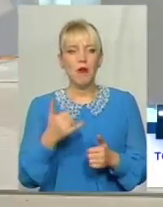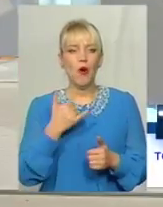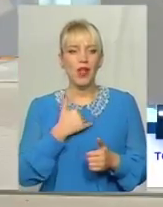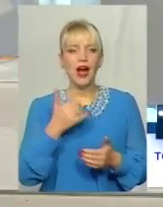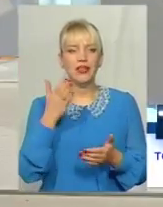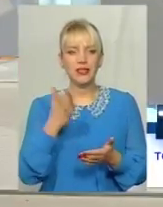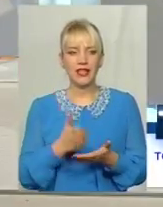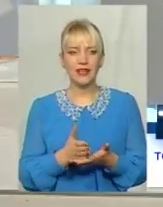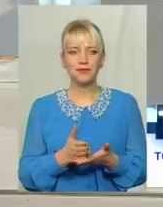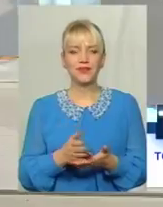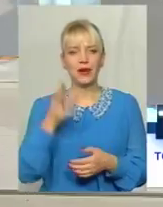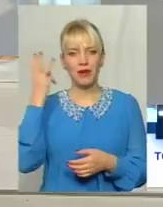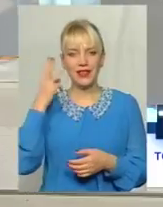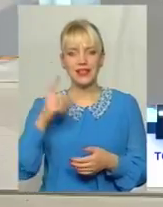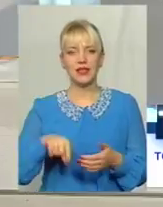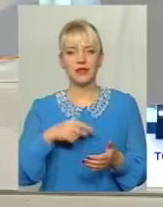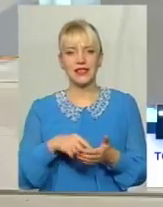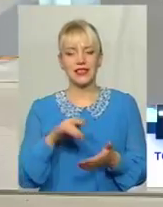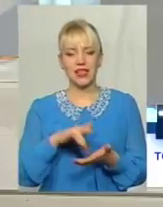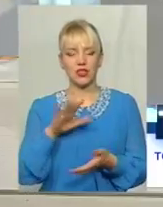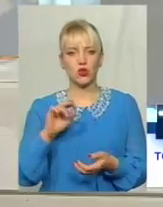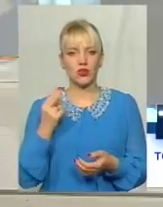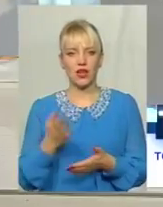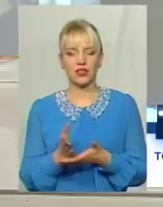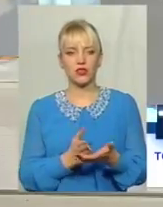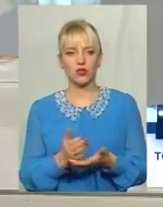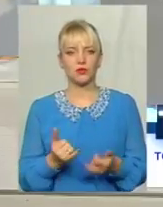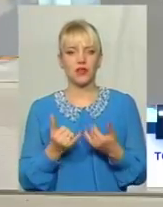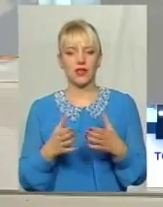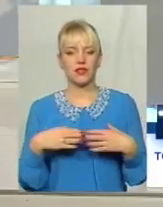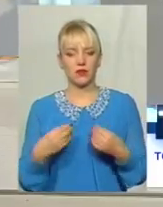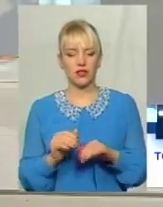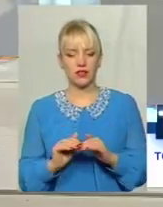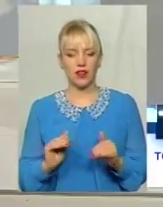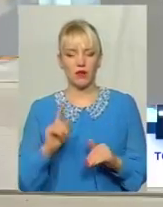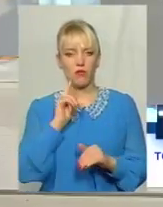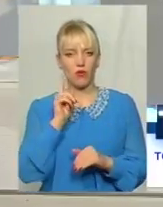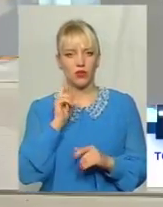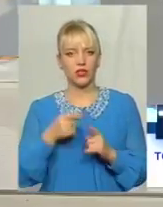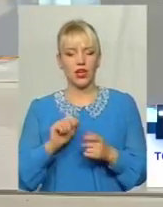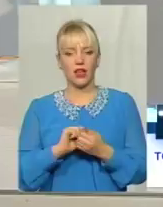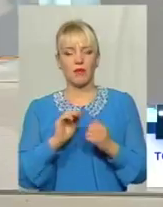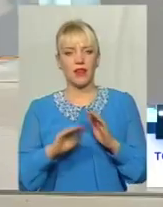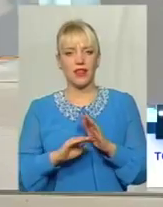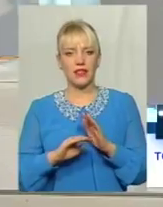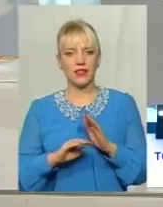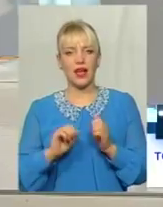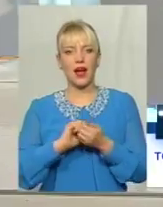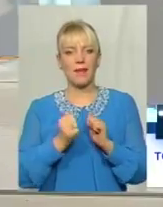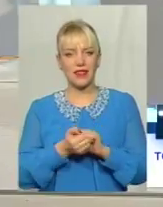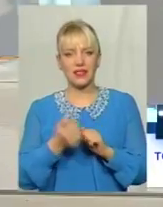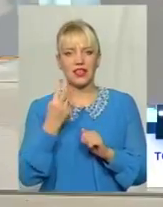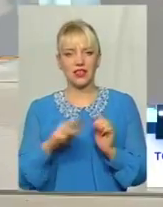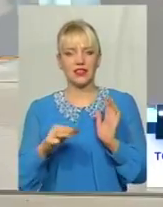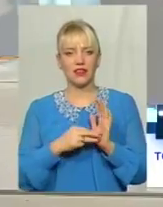Хмельницький міський центр соціальних служб для сім'ї дітей та молоді по Кам'янецькій 38 Вже з